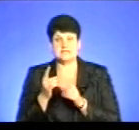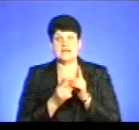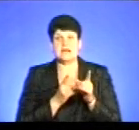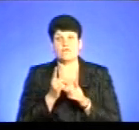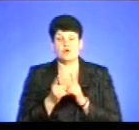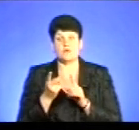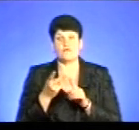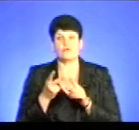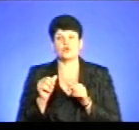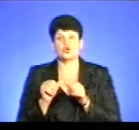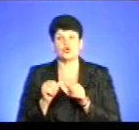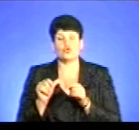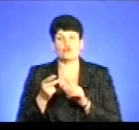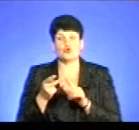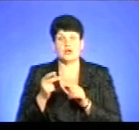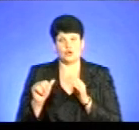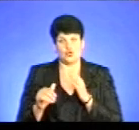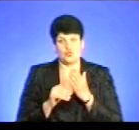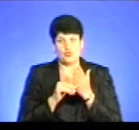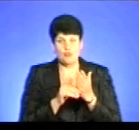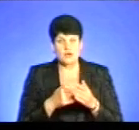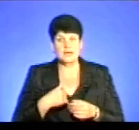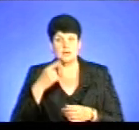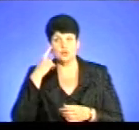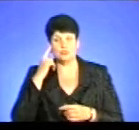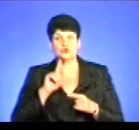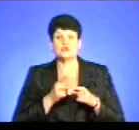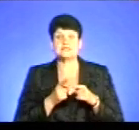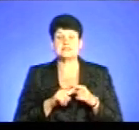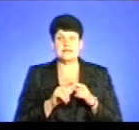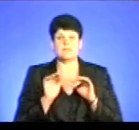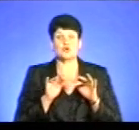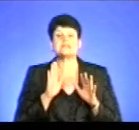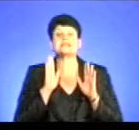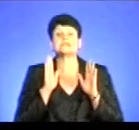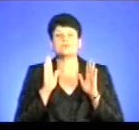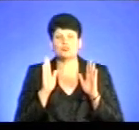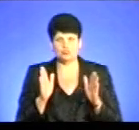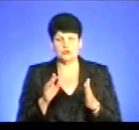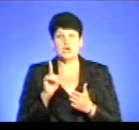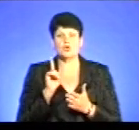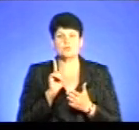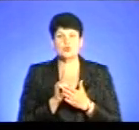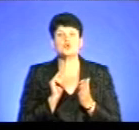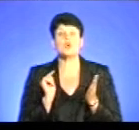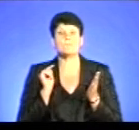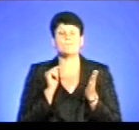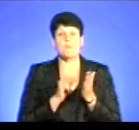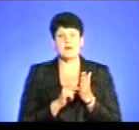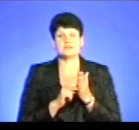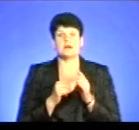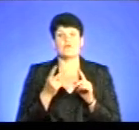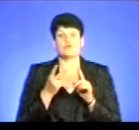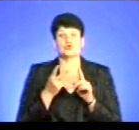авторинної допомоги. Так що, я думаю, що такий процес буде. І обов'язково, щоб попасти на вторинний чи